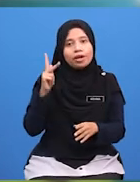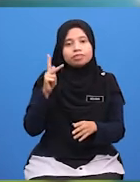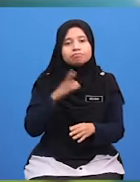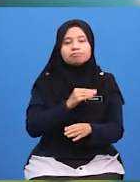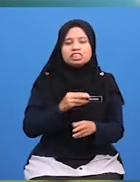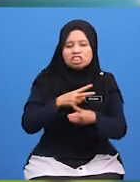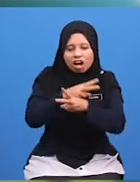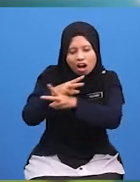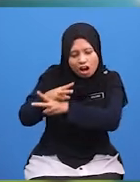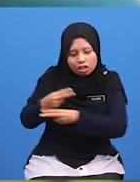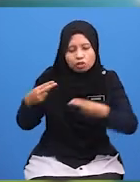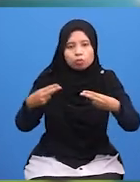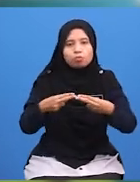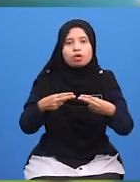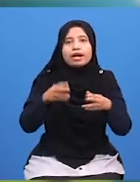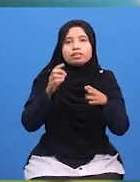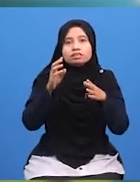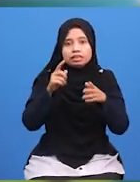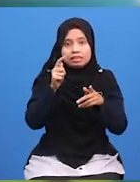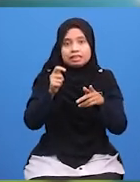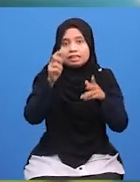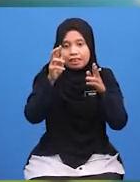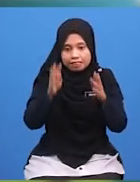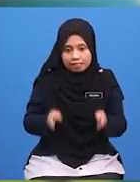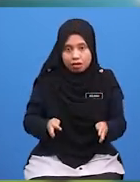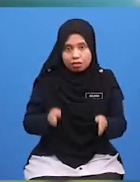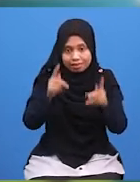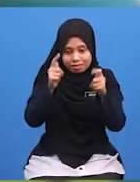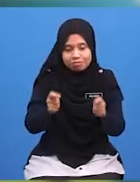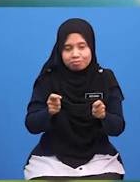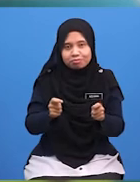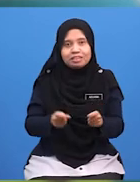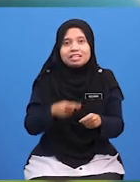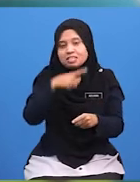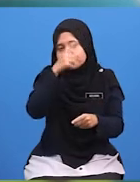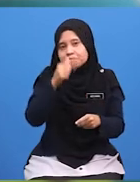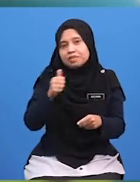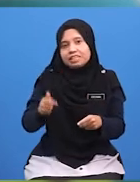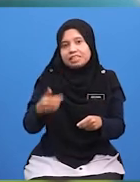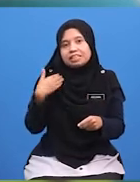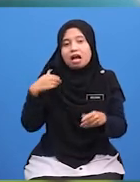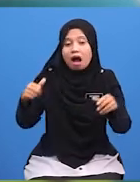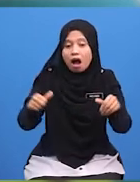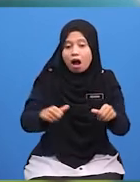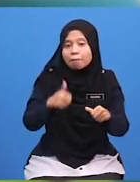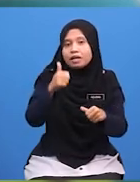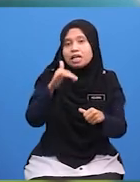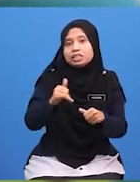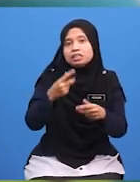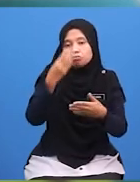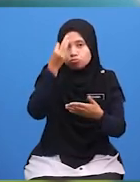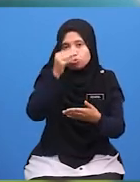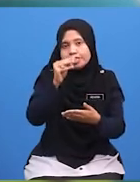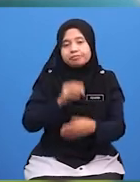Menjaga Hubungan Sesama Tetamu Kerana Ianya Merupakan Amalan Yang Kita Perlu